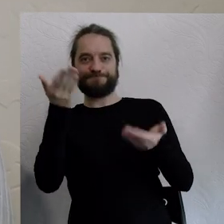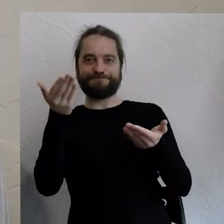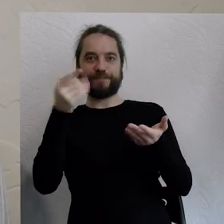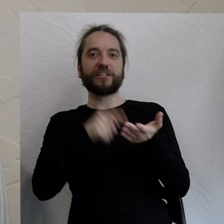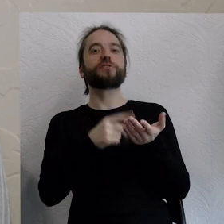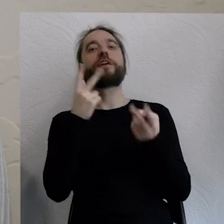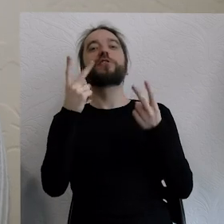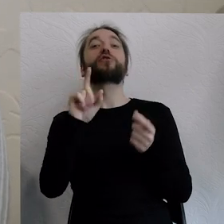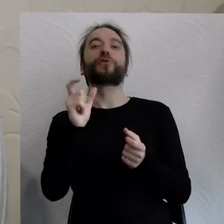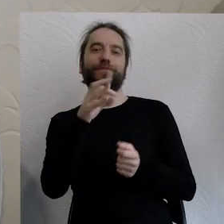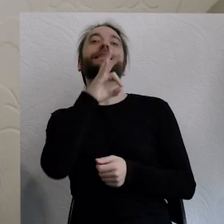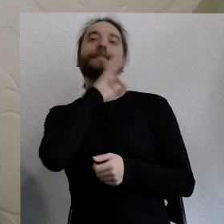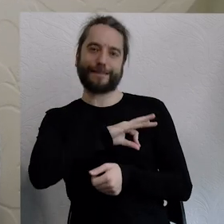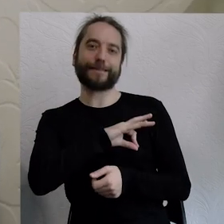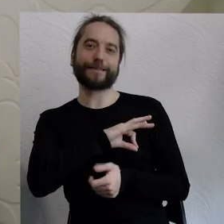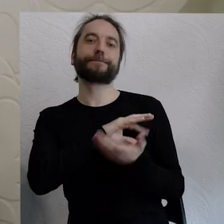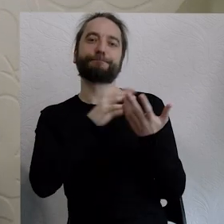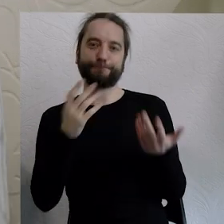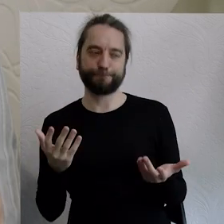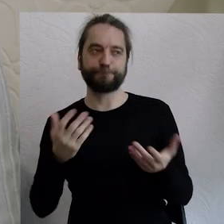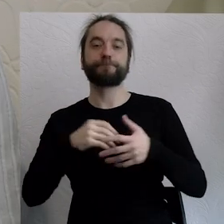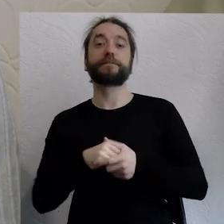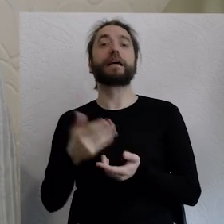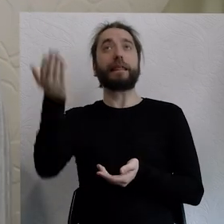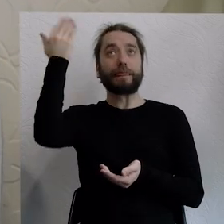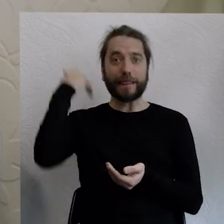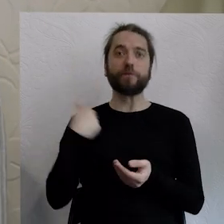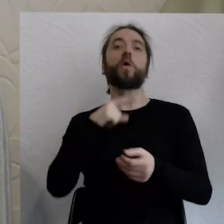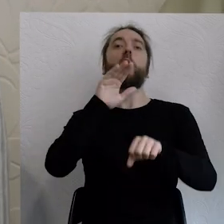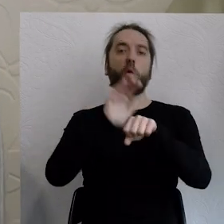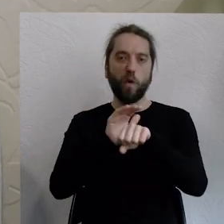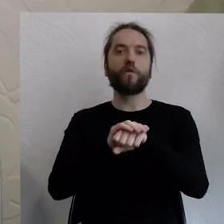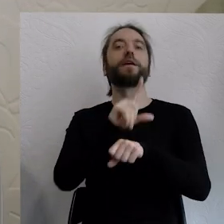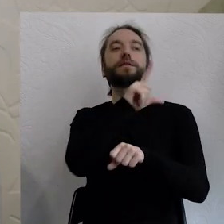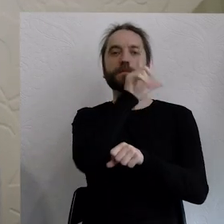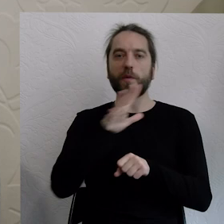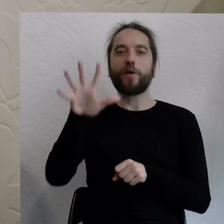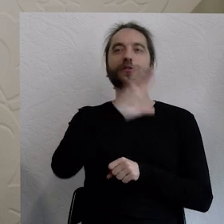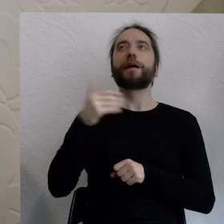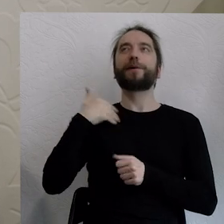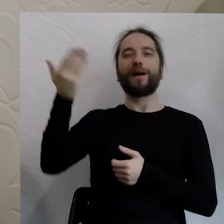jako naczelnej wartości. Czyli wręcz ta umowa społeczna, którą kiedyś tworzyliśmy, która ma fantastyczną historię,